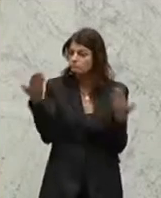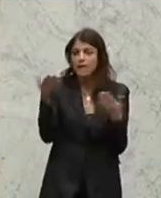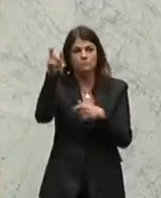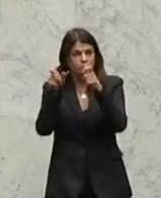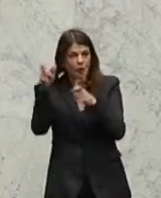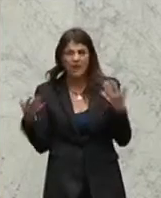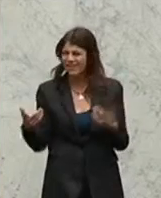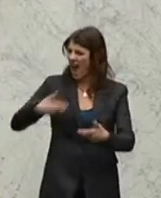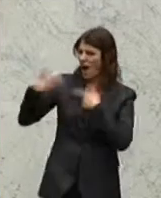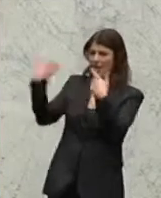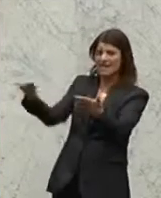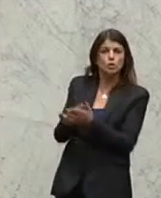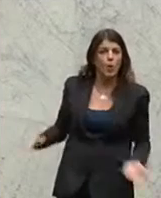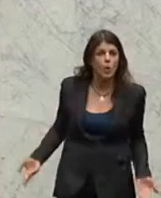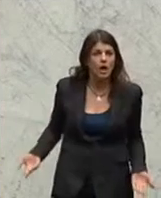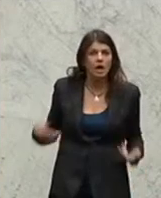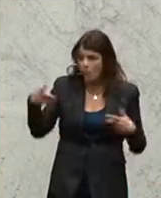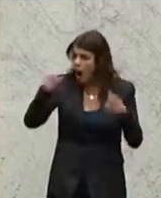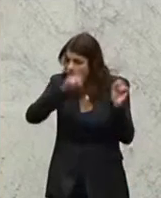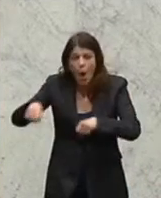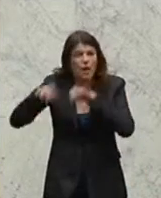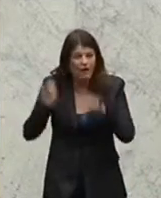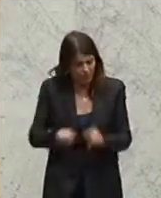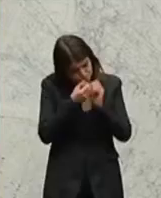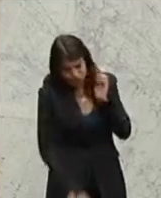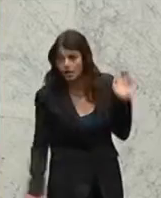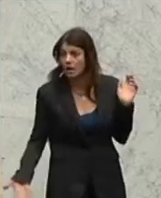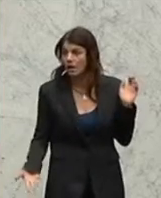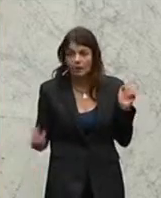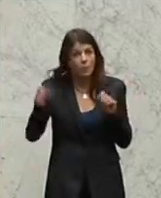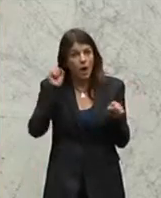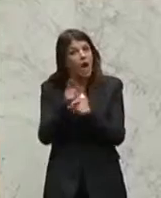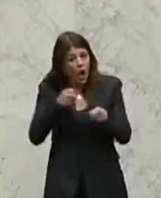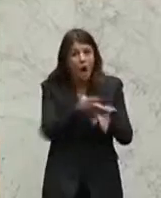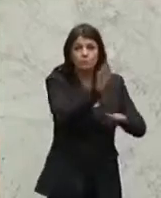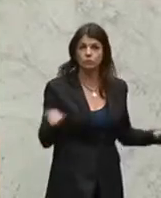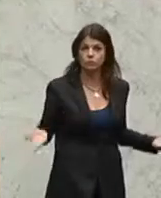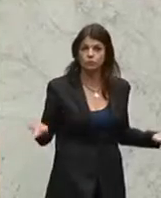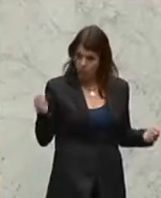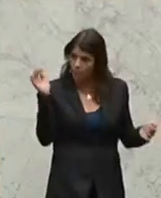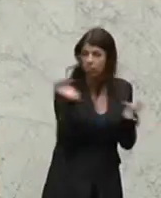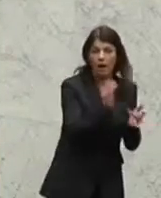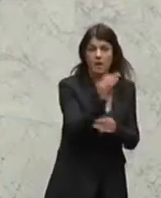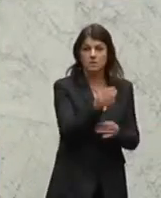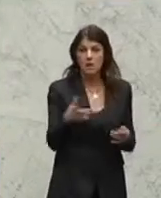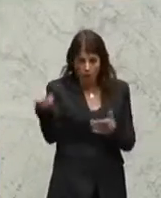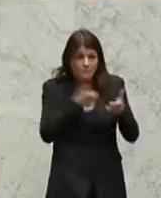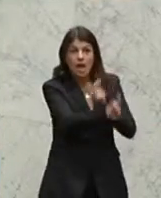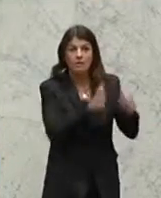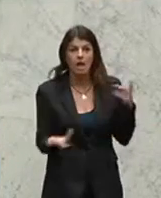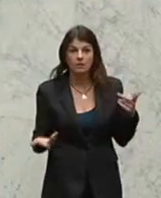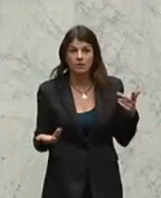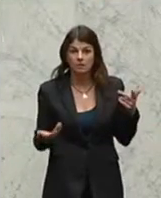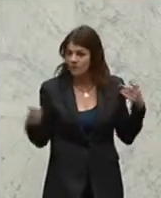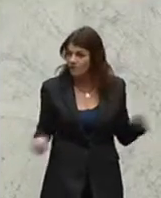jenen, was regen Sie so auf. Sie hätten die Möglichkeiten gehabt, ohne Ende sich da einzuschalten, dagegen zu reden und das zu verhindern,